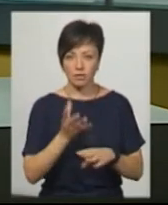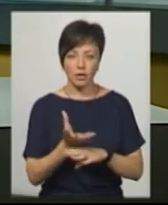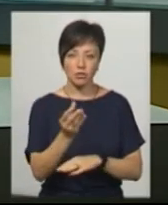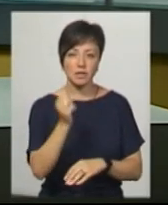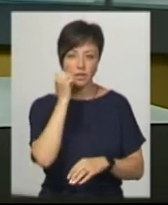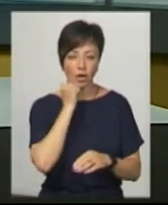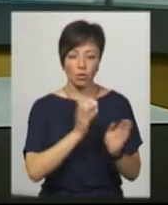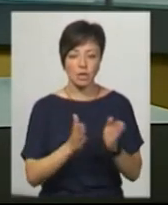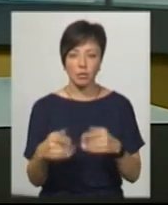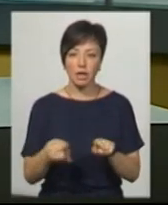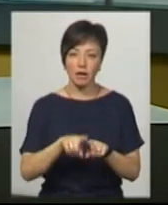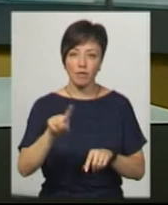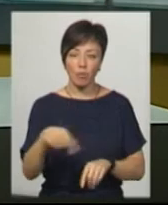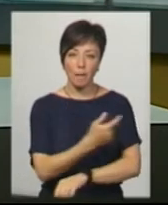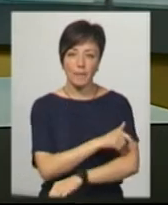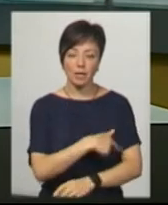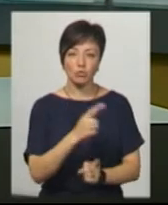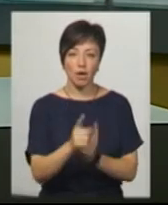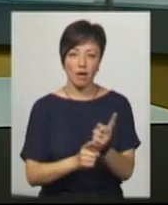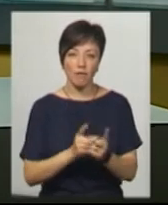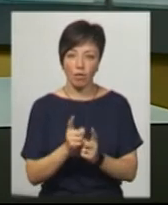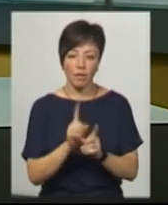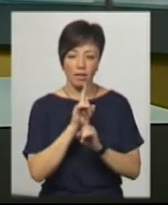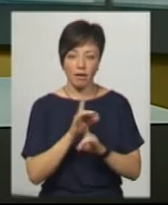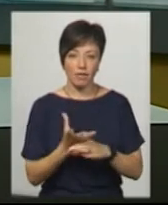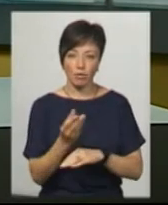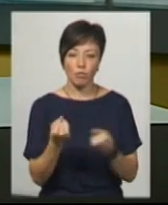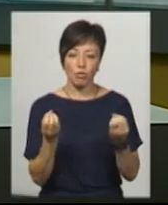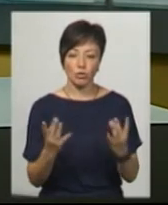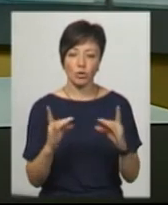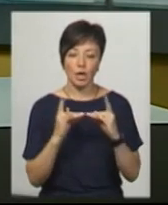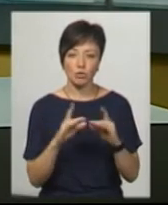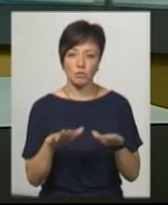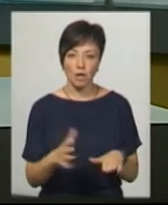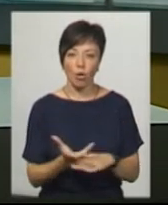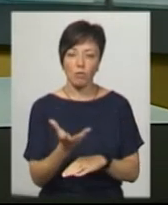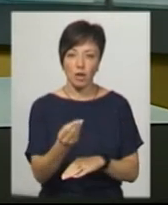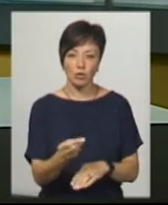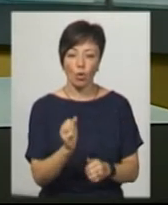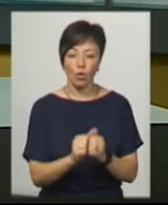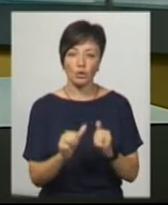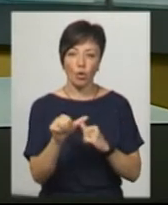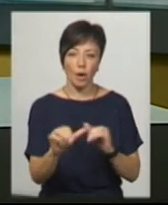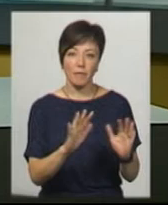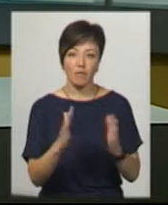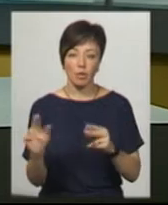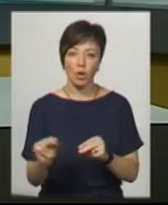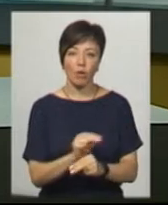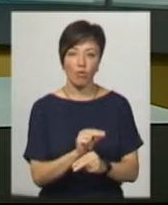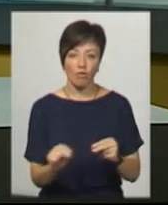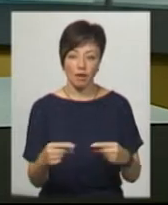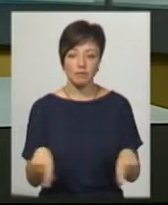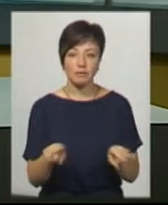схемою. Такі вимоги медичної реформи – не фінансувати просто ліжкомісця, а оплачувати кожен окремий випадок лікування.